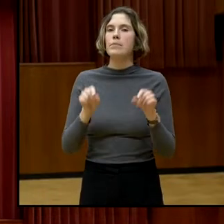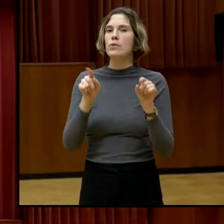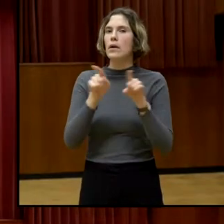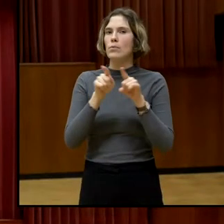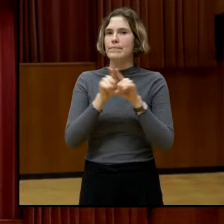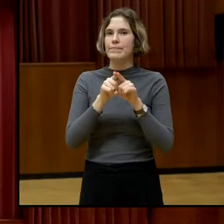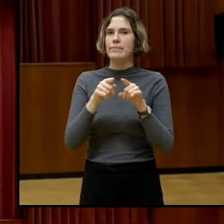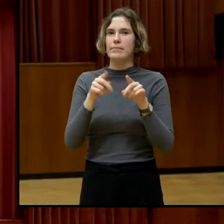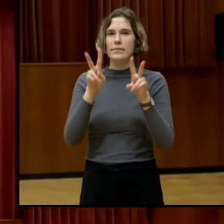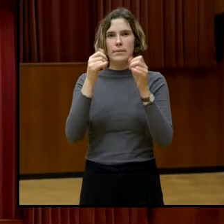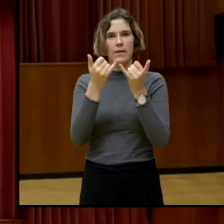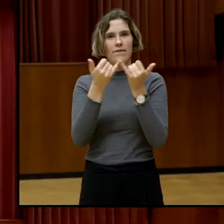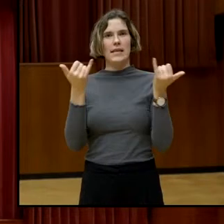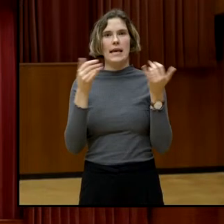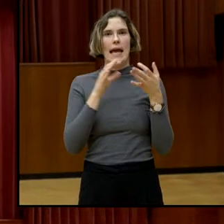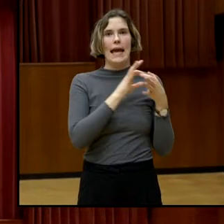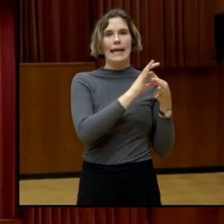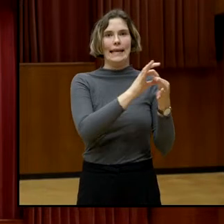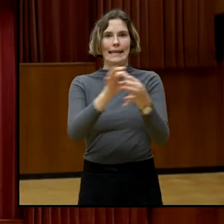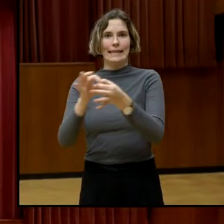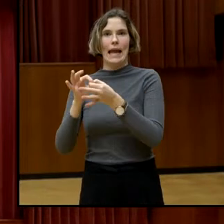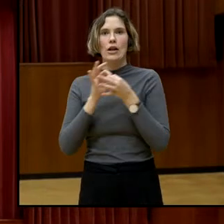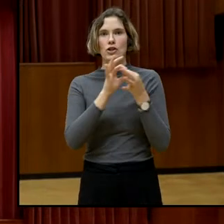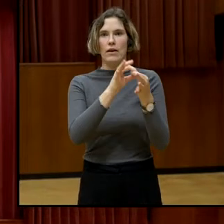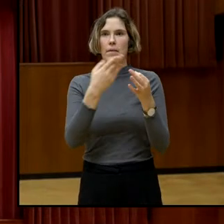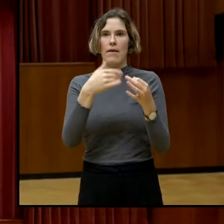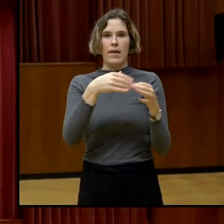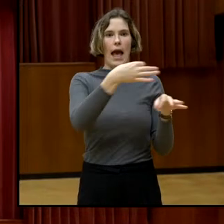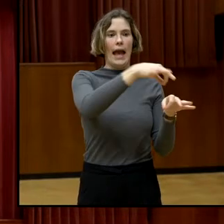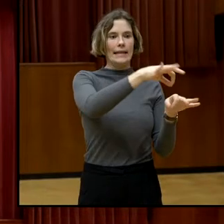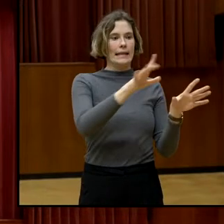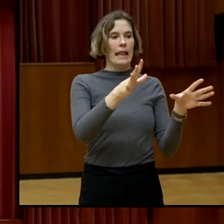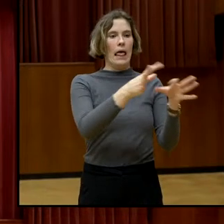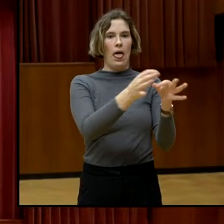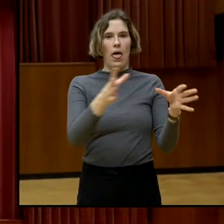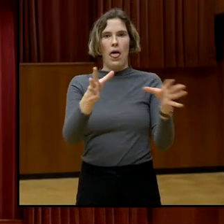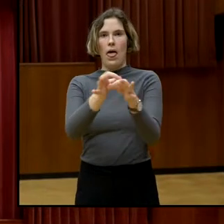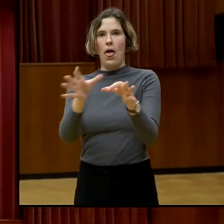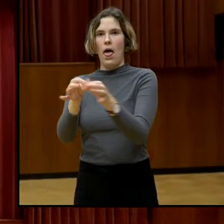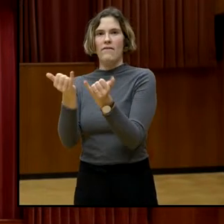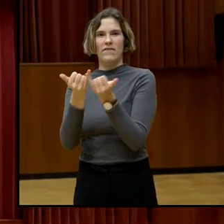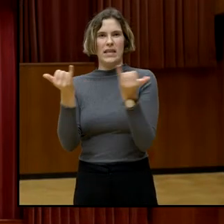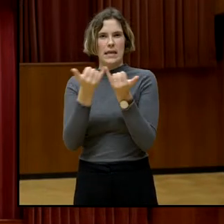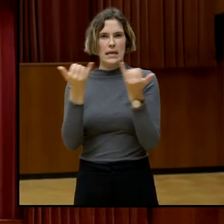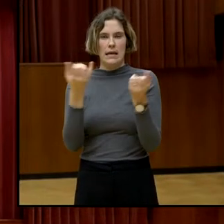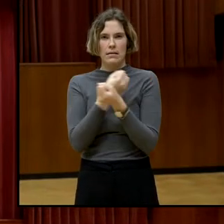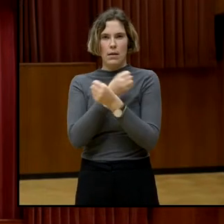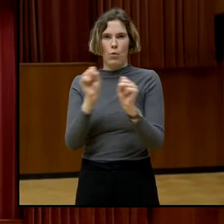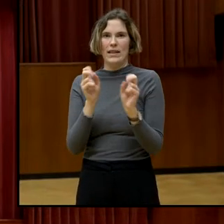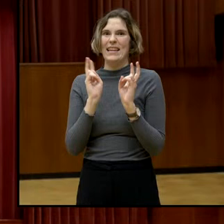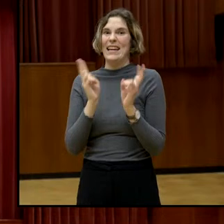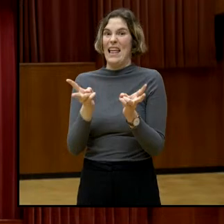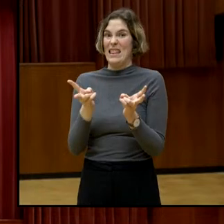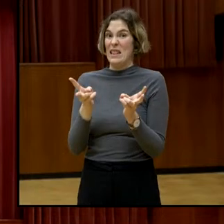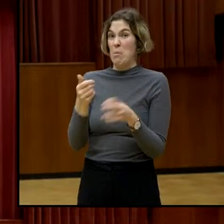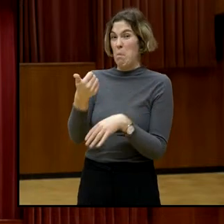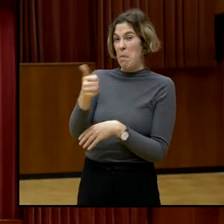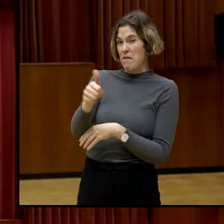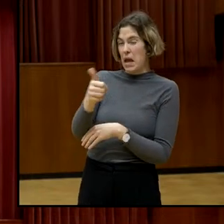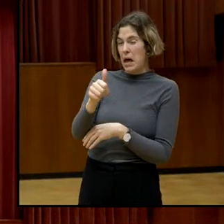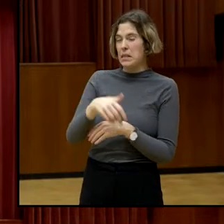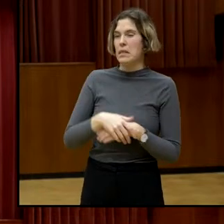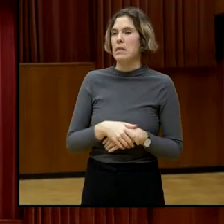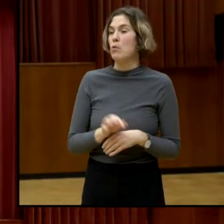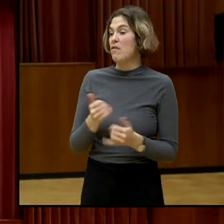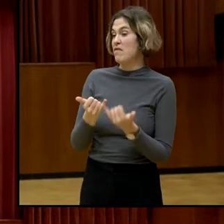wie das im Verhältnis zur Demokratie zu bewerten ist, ob es, ja, also wie sie das bewerten